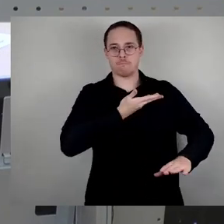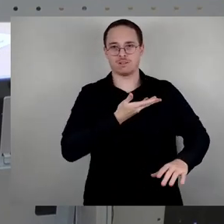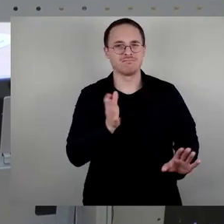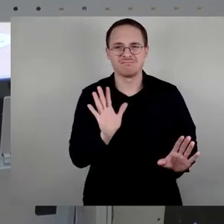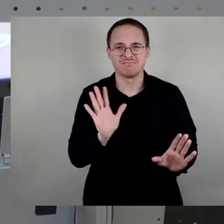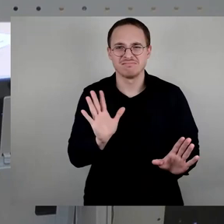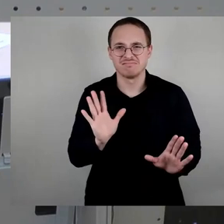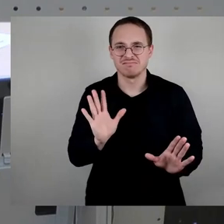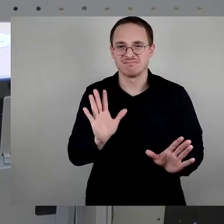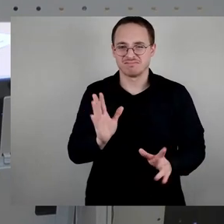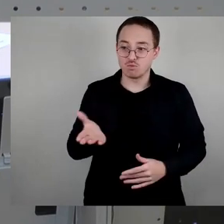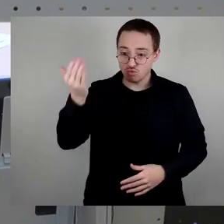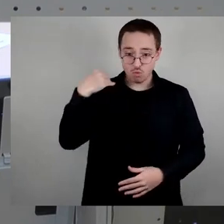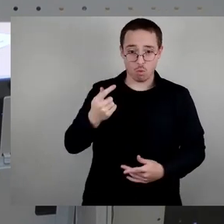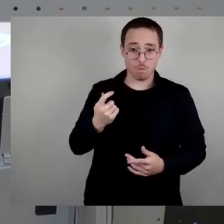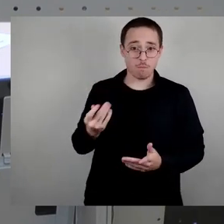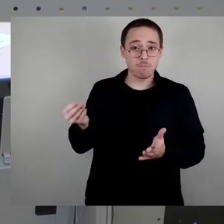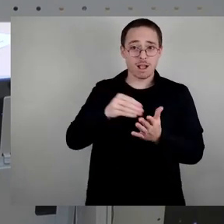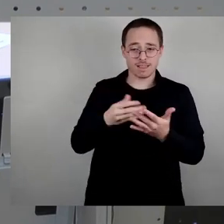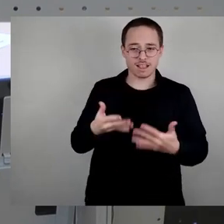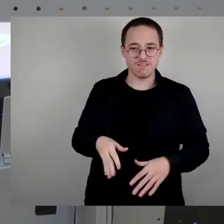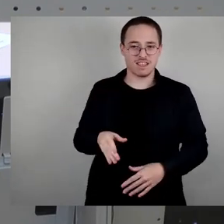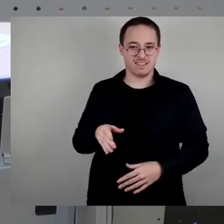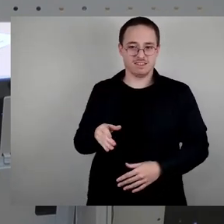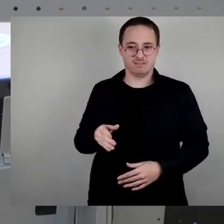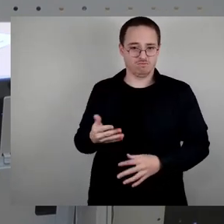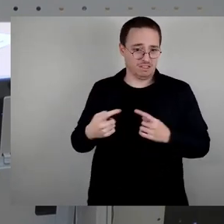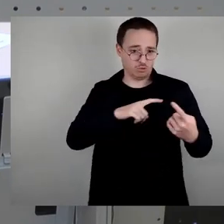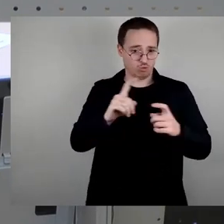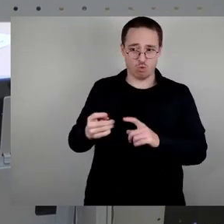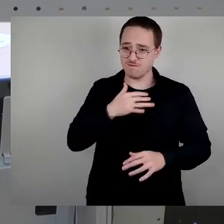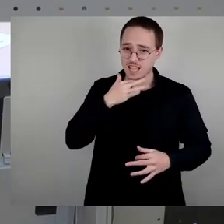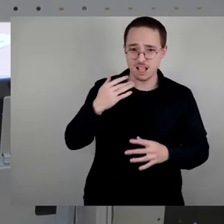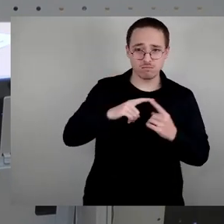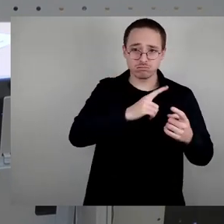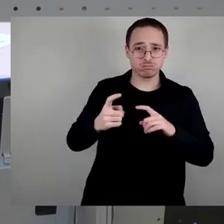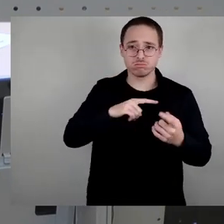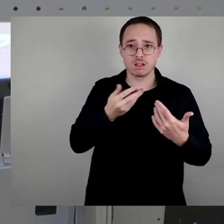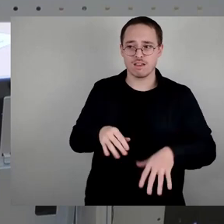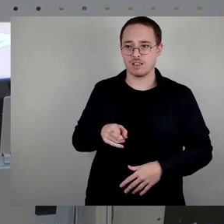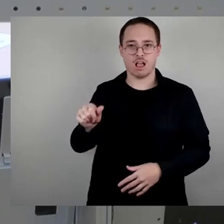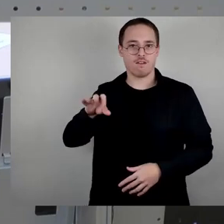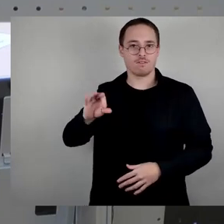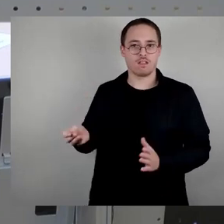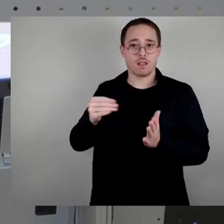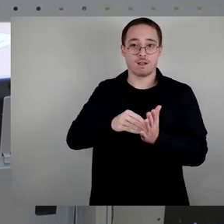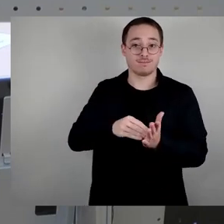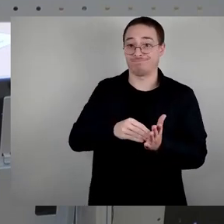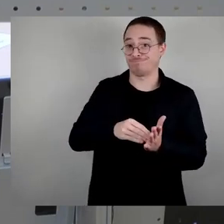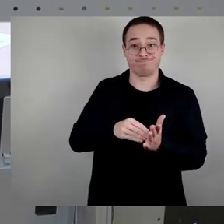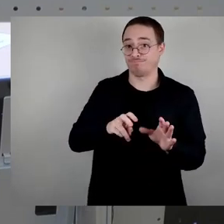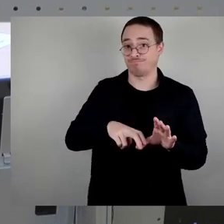unterschiedlichen Gründen nicht. Jetzt wird das gegeißelt als betreutes Denken. Das ist völliger Unsinn. Ich kann Sie nur auffordern, bringen Sie sich dort ein in diesen Beirat.